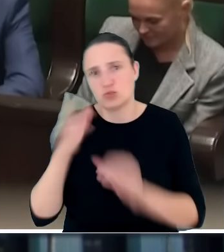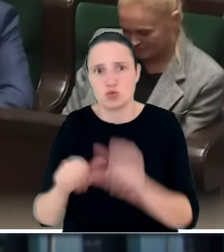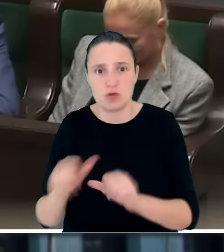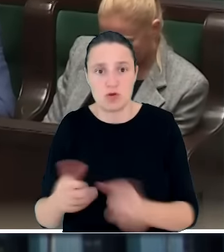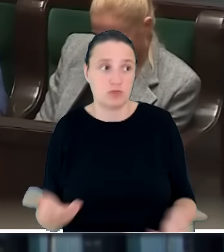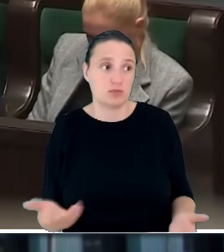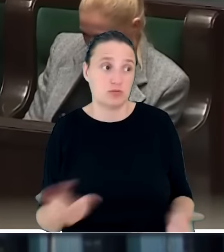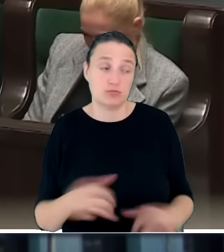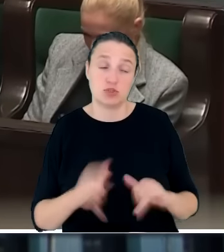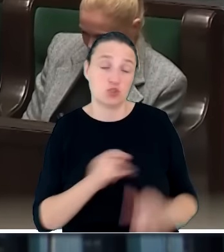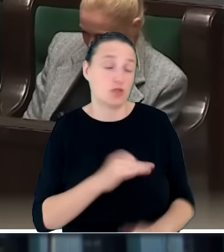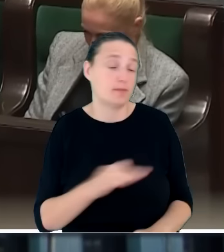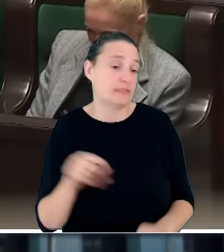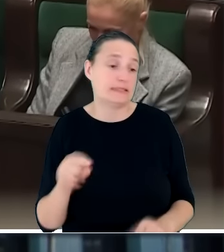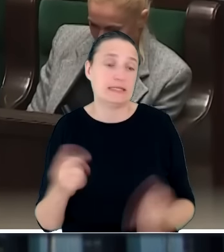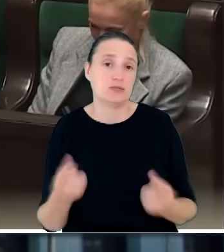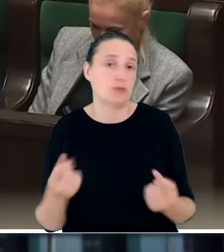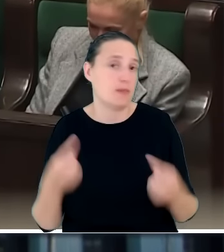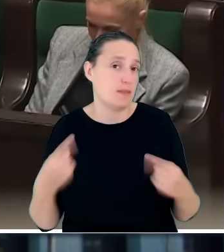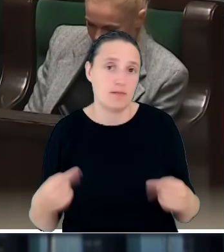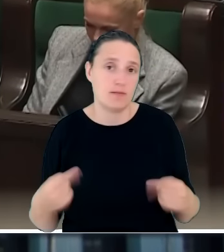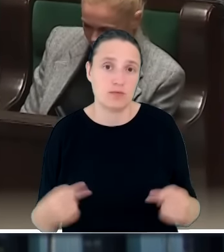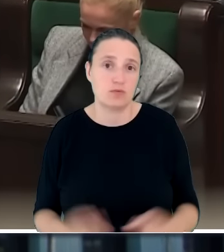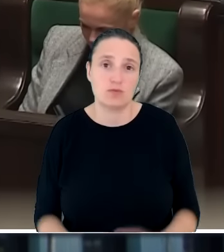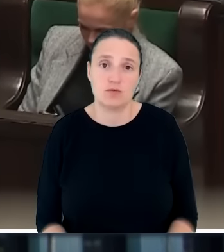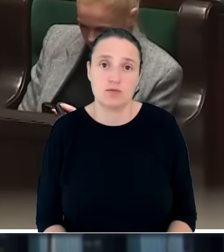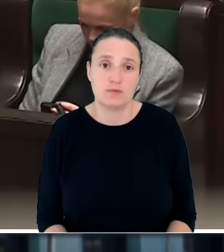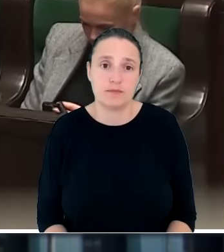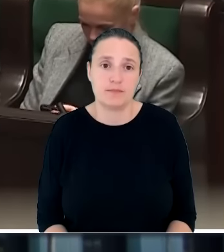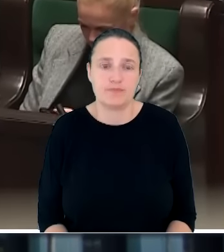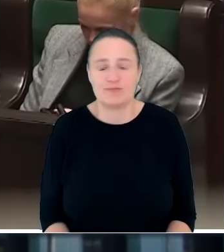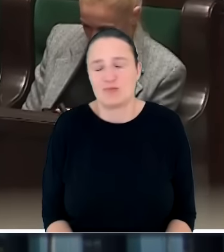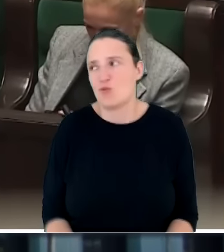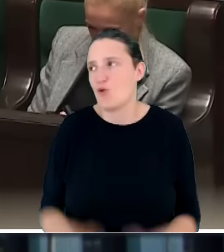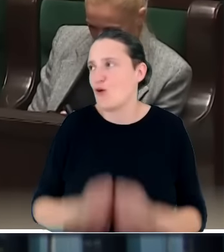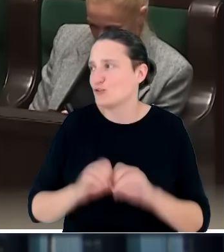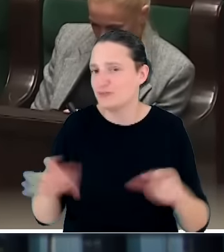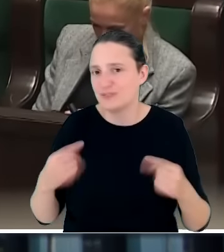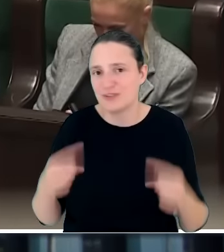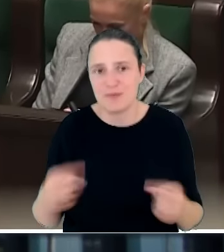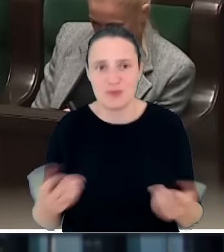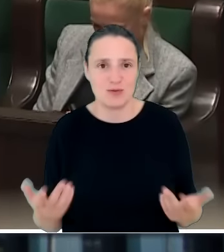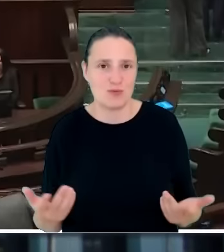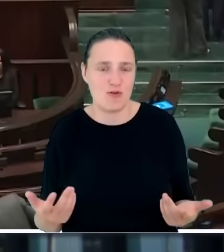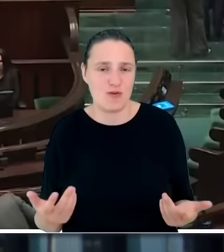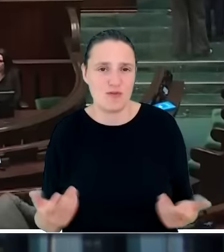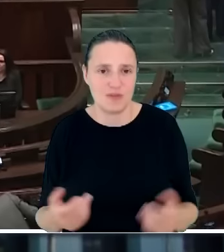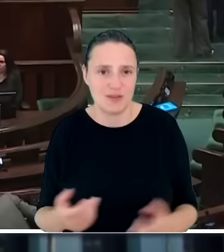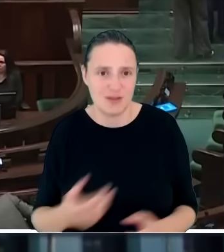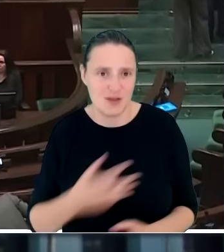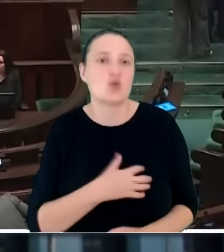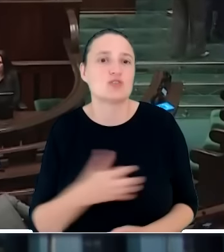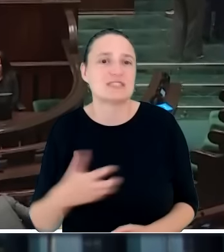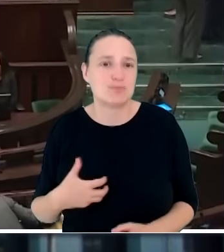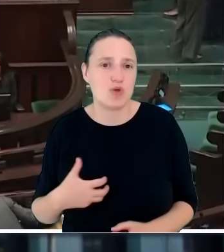za rządów Prawa i Sprawiedliwości nie było. Oczywiście, że nie było, bo jeżeli za gospodarkę, proszę Państwa, biorą się typowi